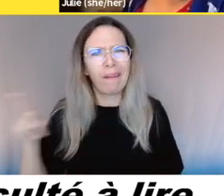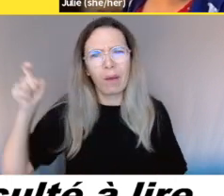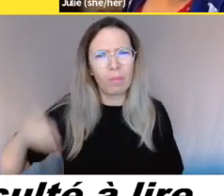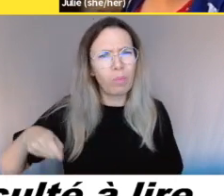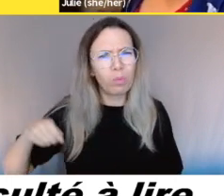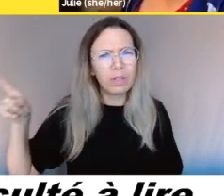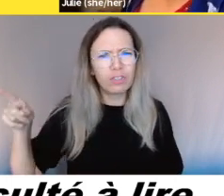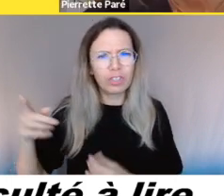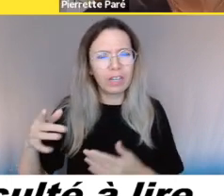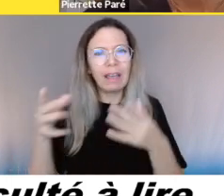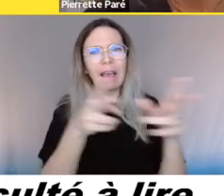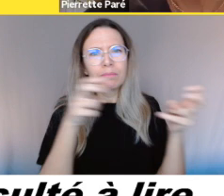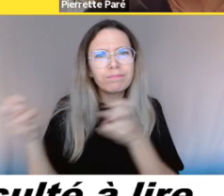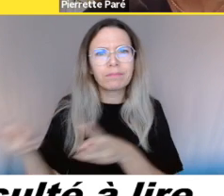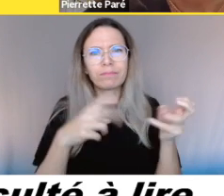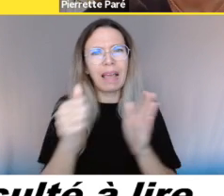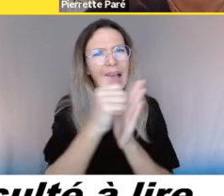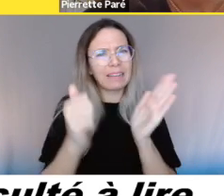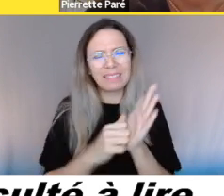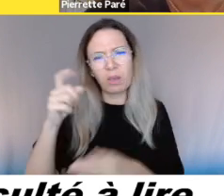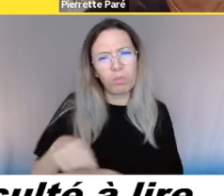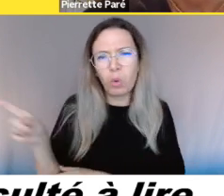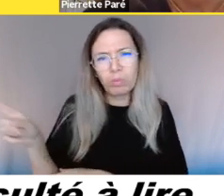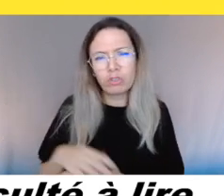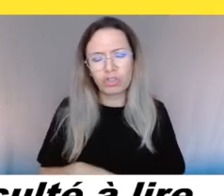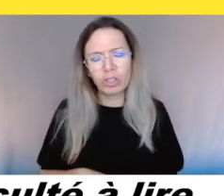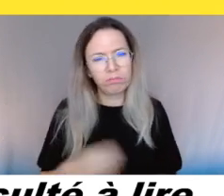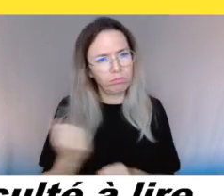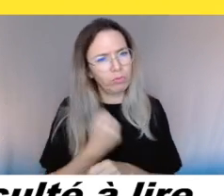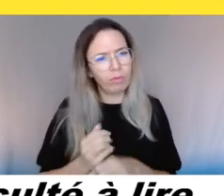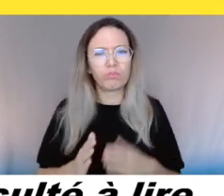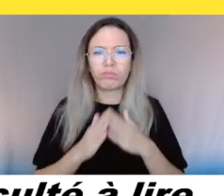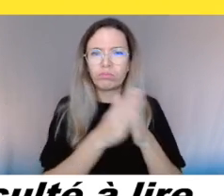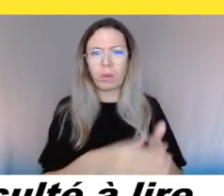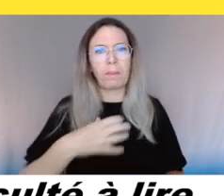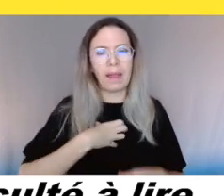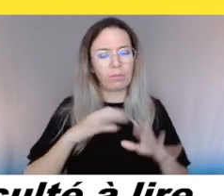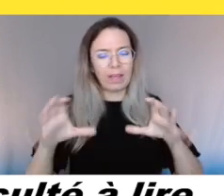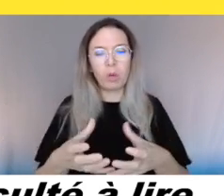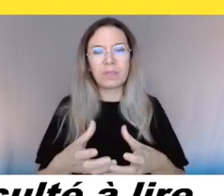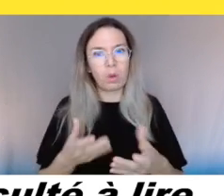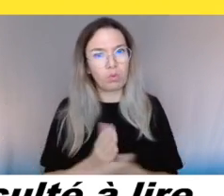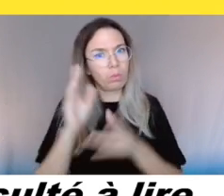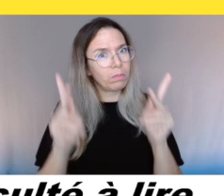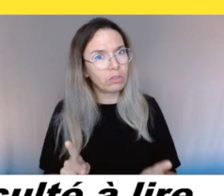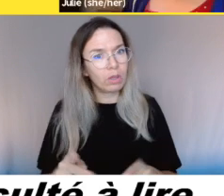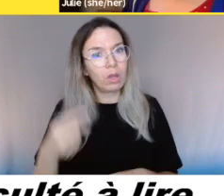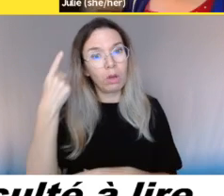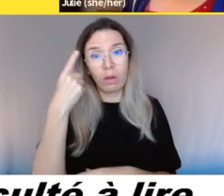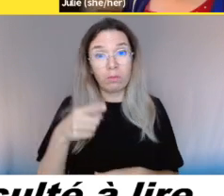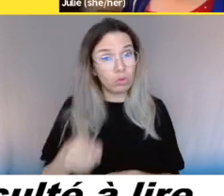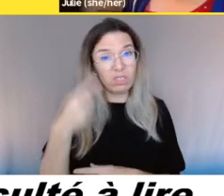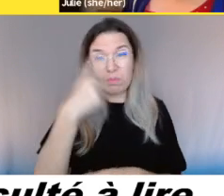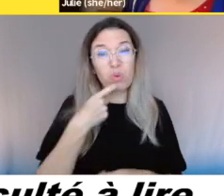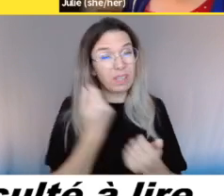Québec. » C'est ça. » « Donc ça serait... » Oui, j'aurais une fissure s'ils veulent faire. » « y a les